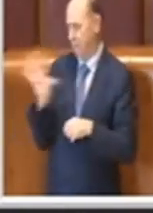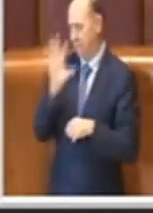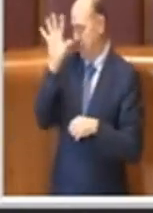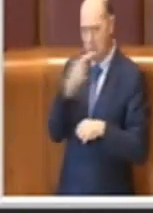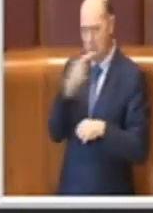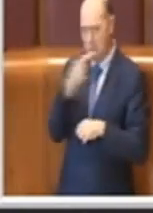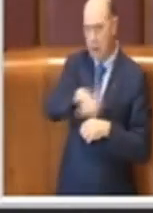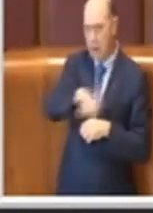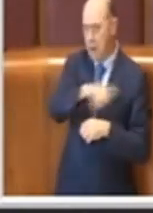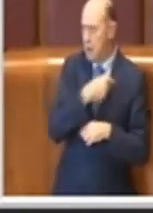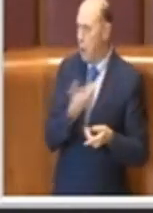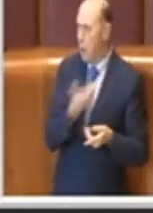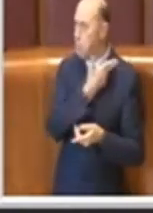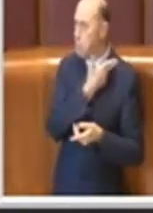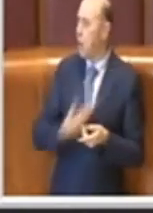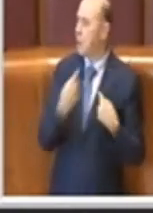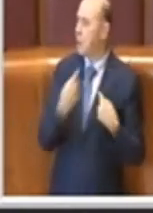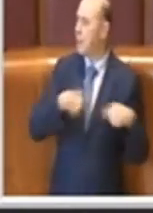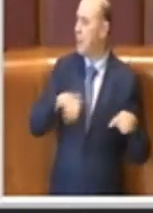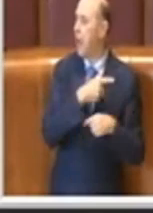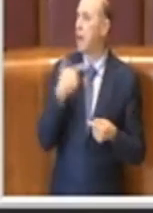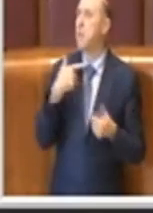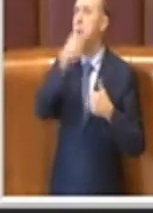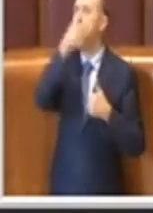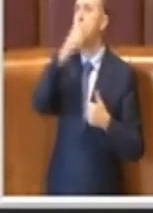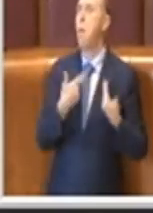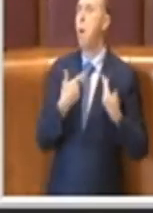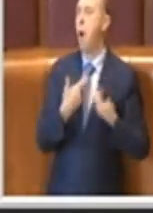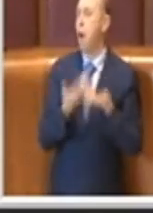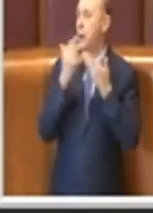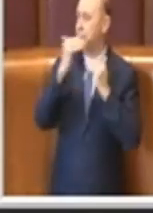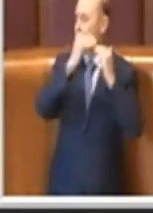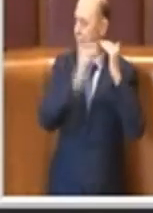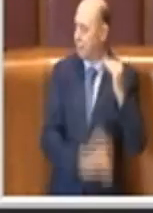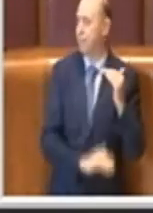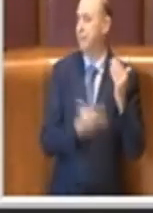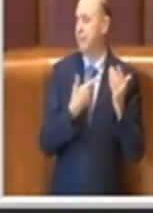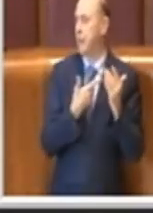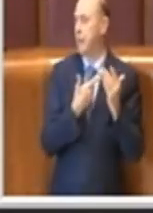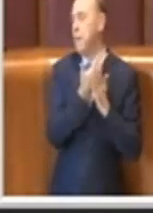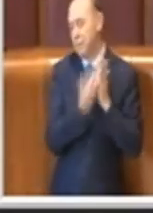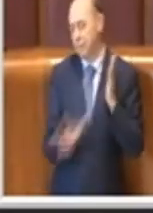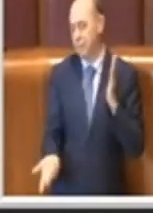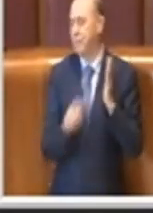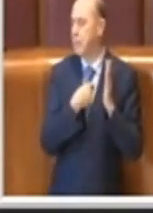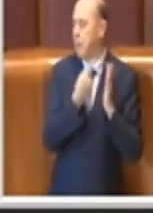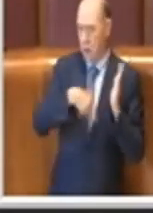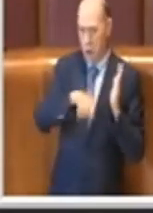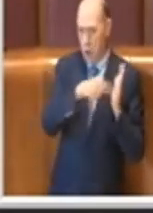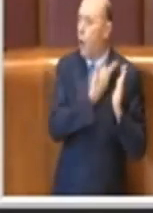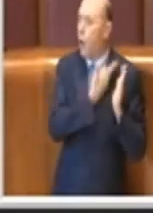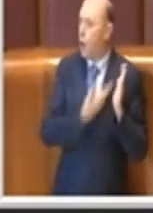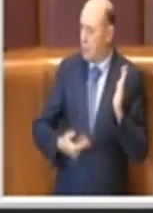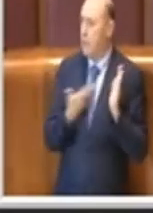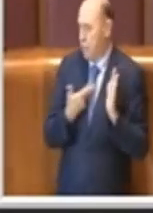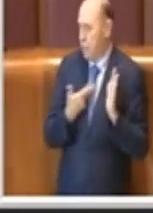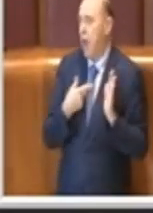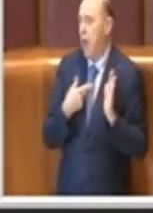sminuito in gran parte il ruolo di consigliere, la prerogativa dei consiglieri che